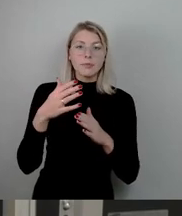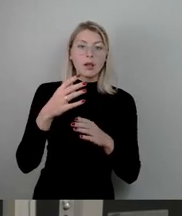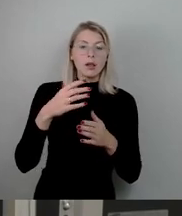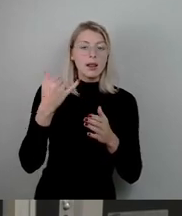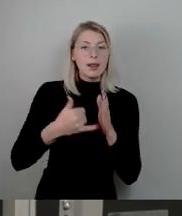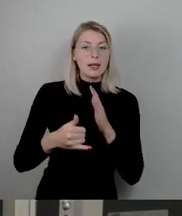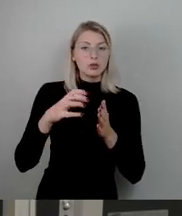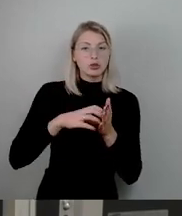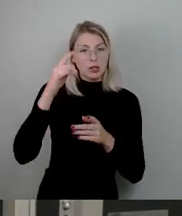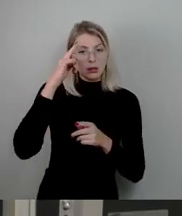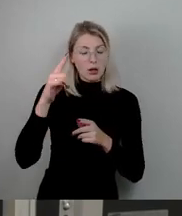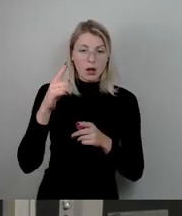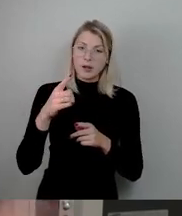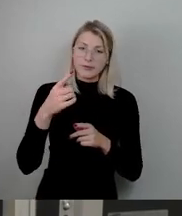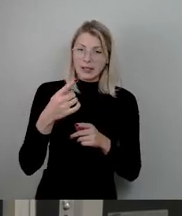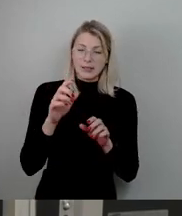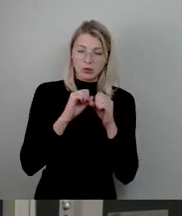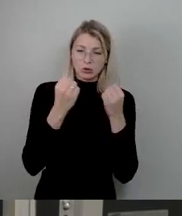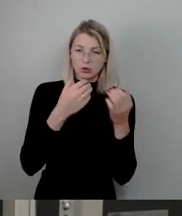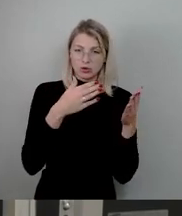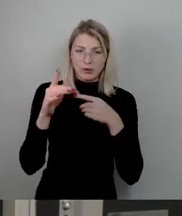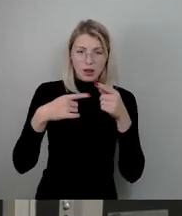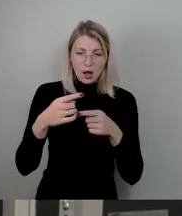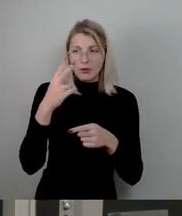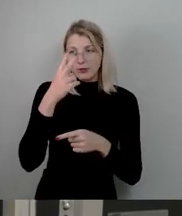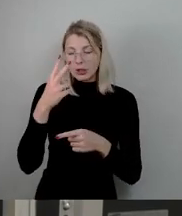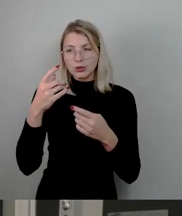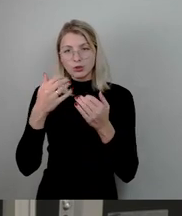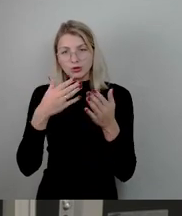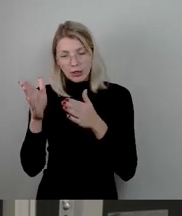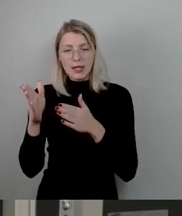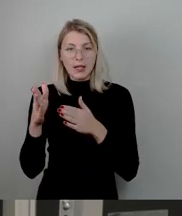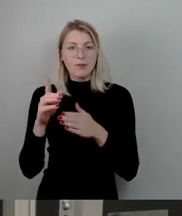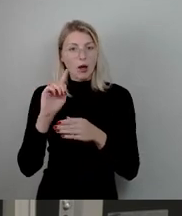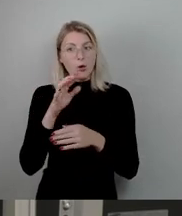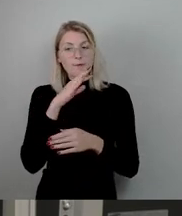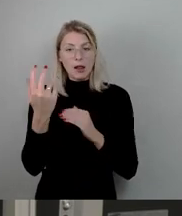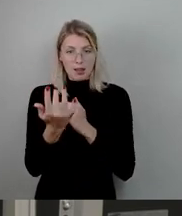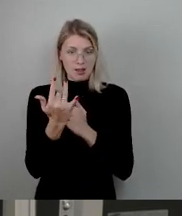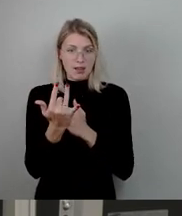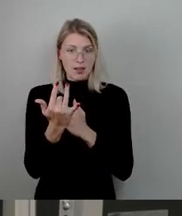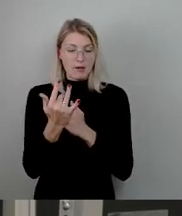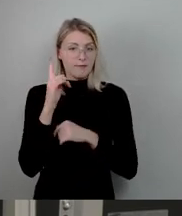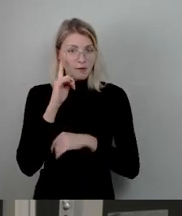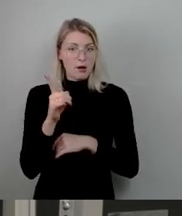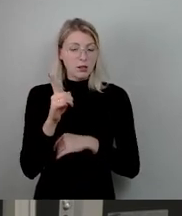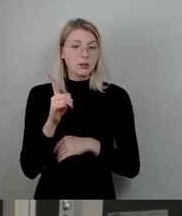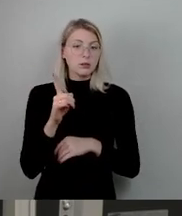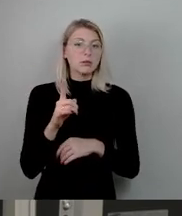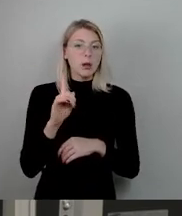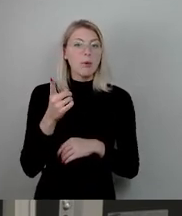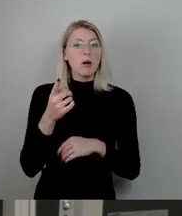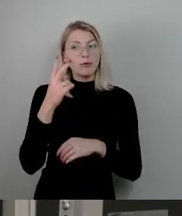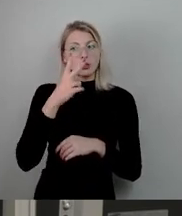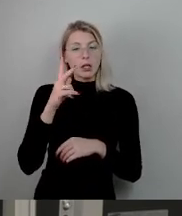zu einer Verständigung kommen. Das hat auch sehr, sehr viel Kritik uns auch eingebracht. Wir sind damals zu einer Verständigung, zu einem abgestuften Modell auch